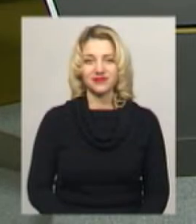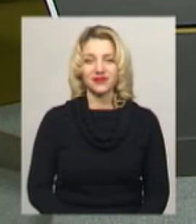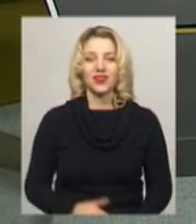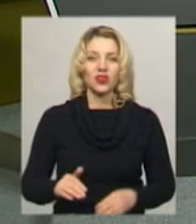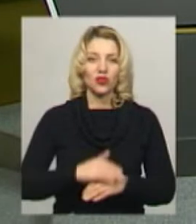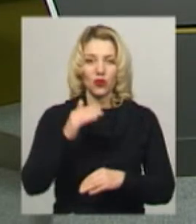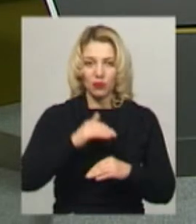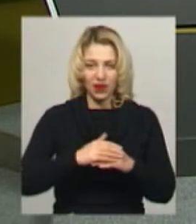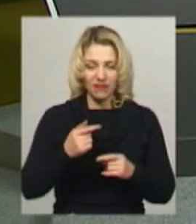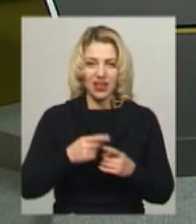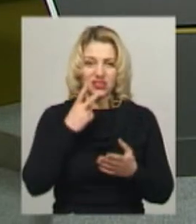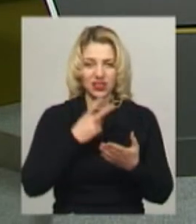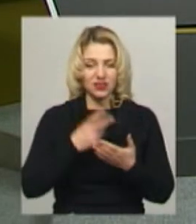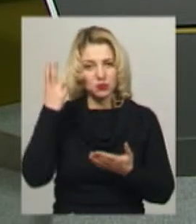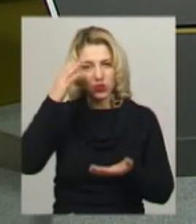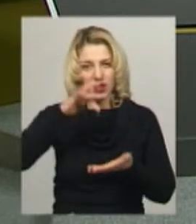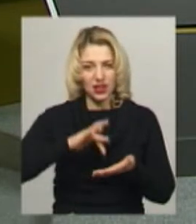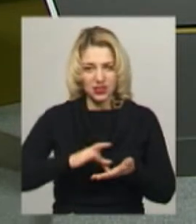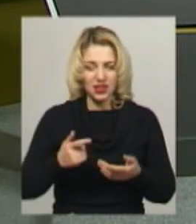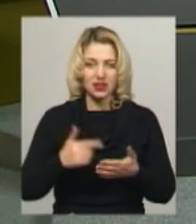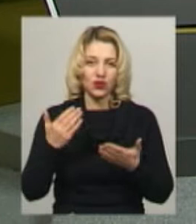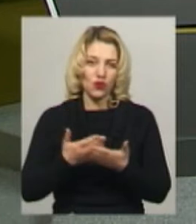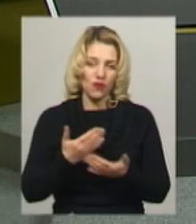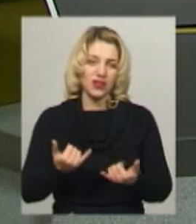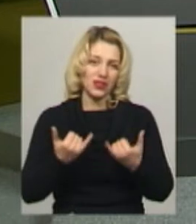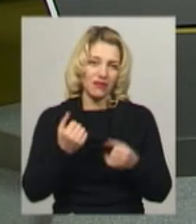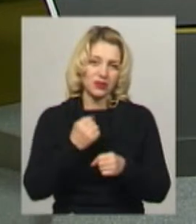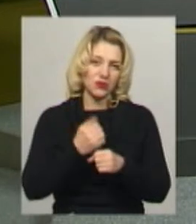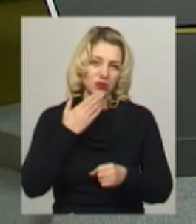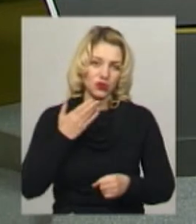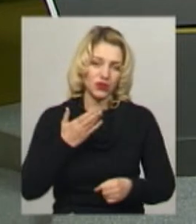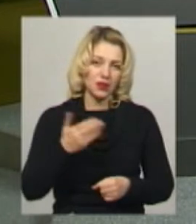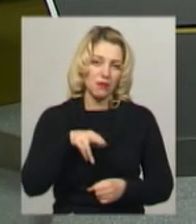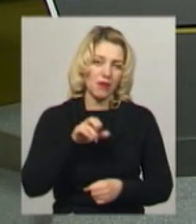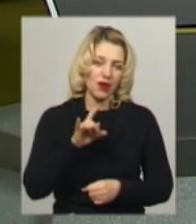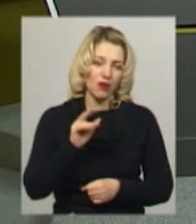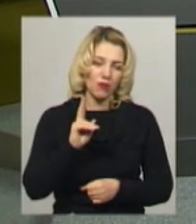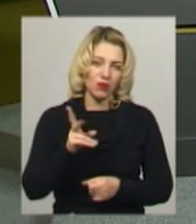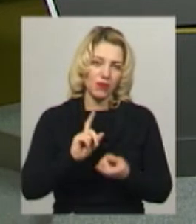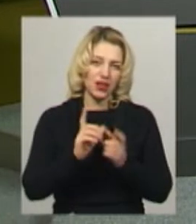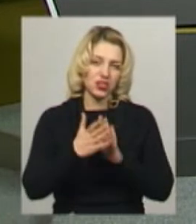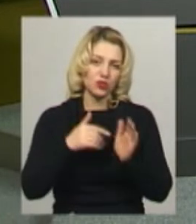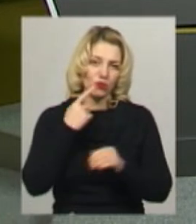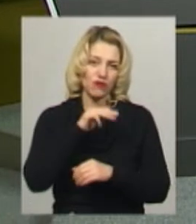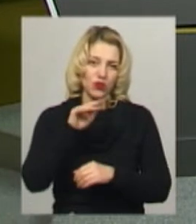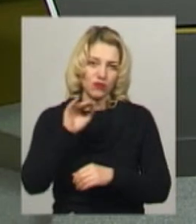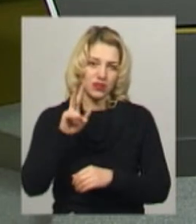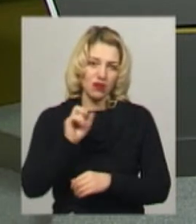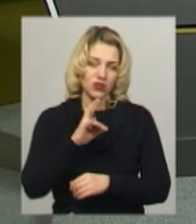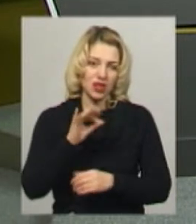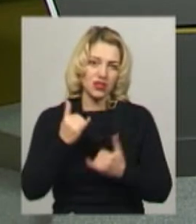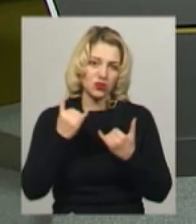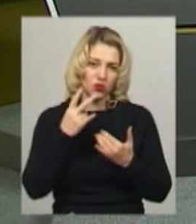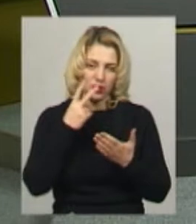Доброго вечора! В ефірі каналу «Поділяцентр» випуск новин. Для вас працює ведуча Світлана Поробок, диктор жестової мови Оксана Фіновська.